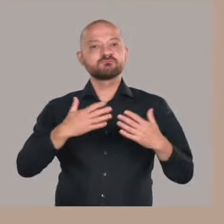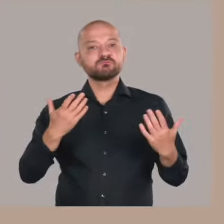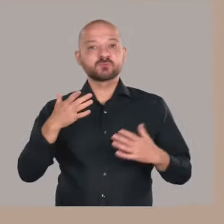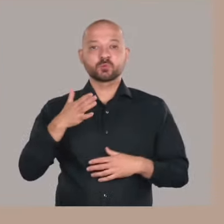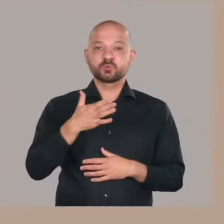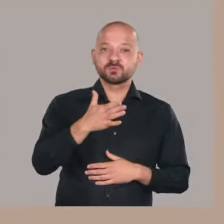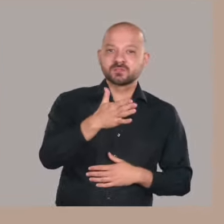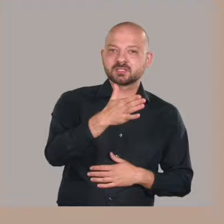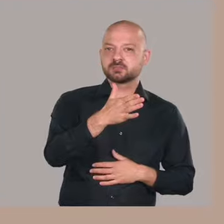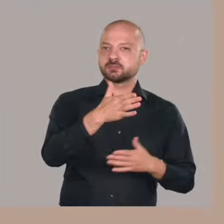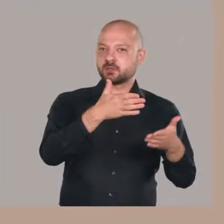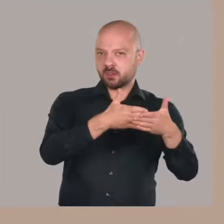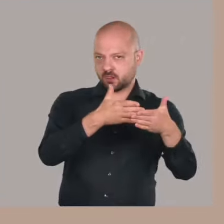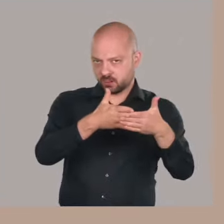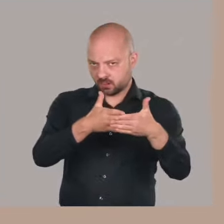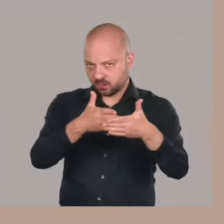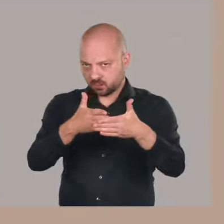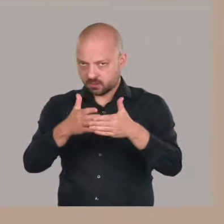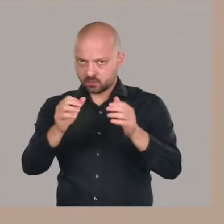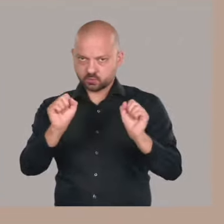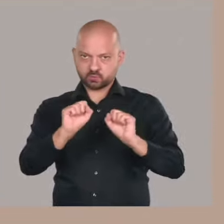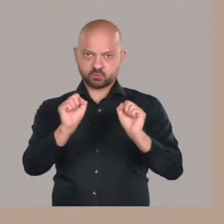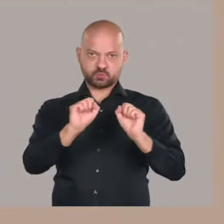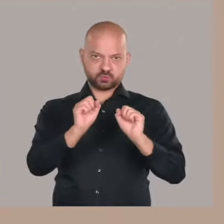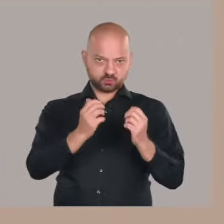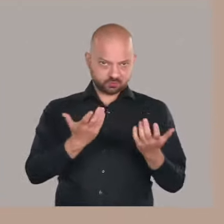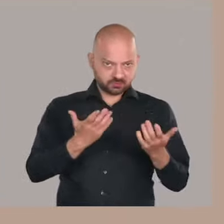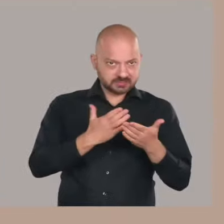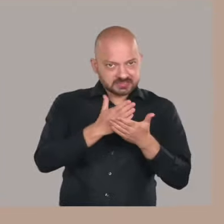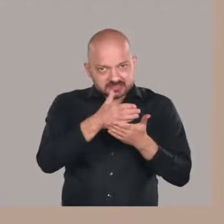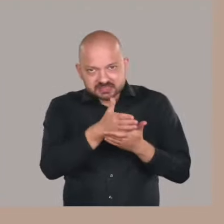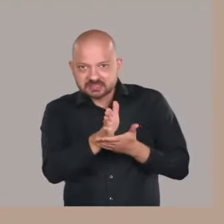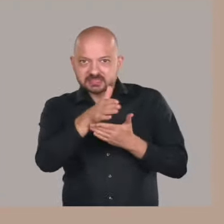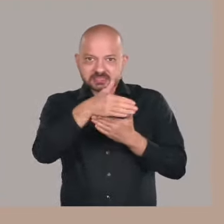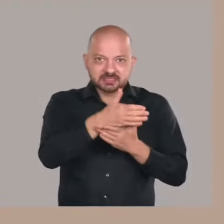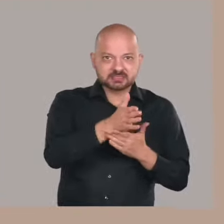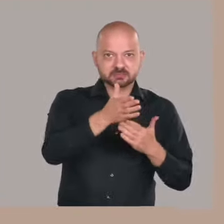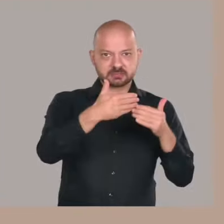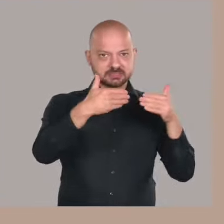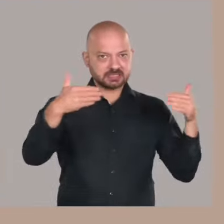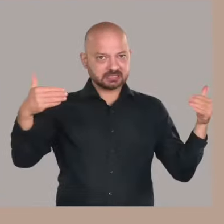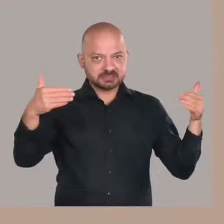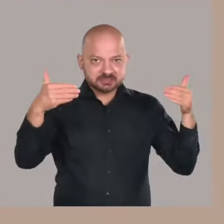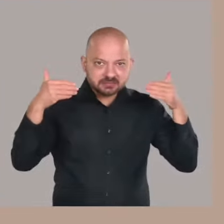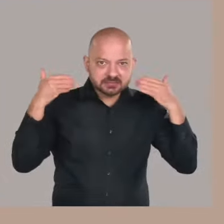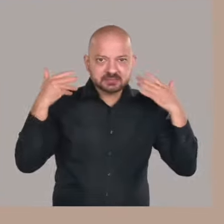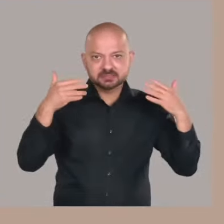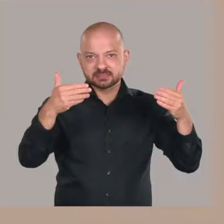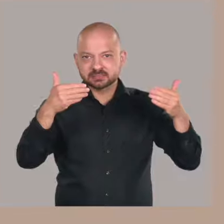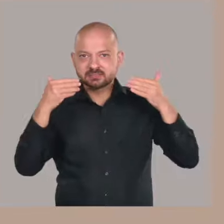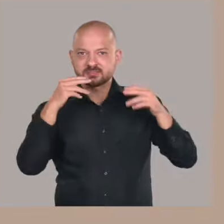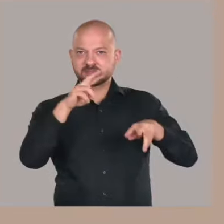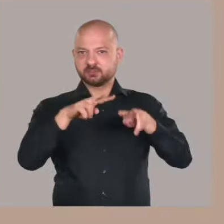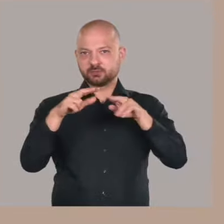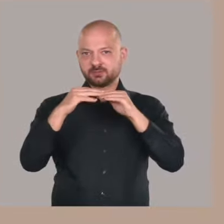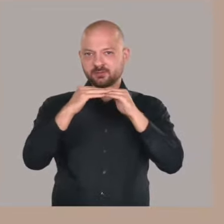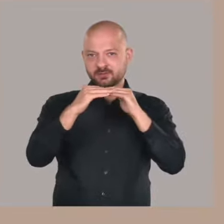Unterwegs müssen Flüchtlinge viele Hindernisse überwinden. Grenzen zwischen Staaten gehören dazu.